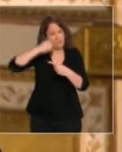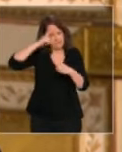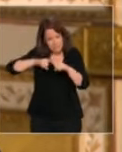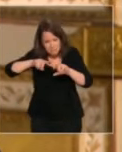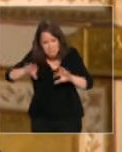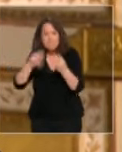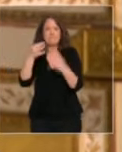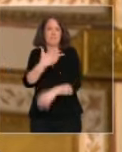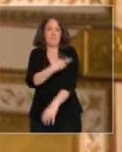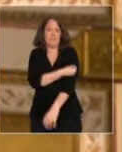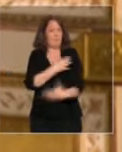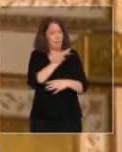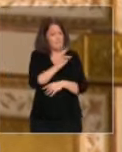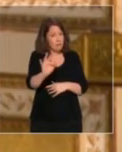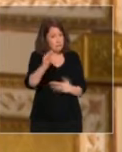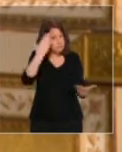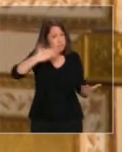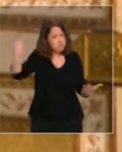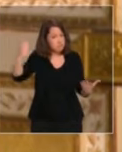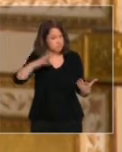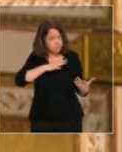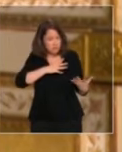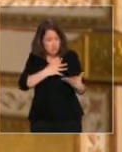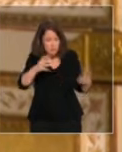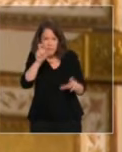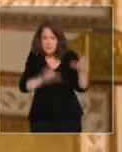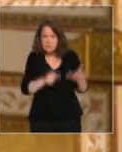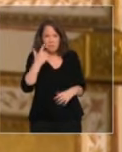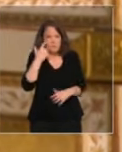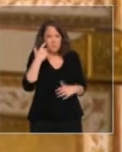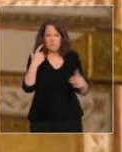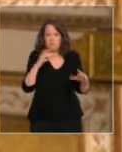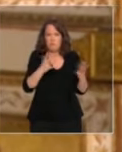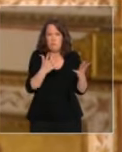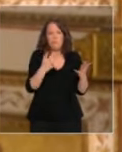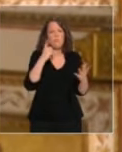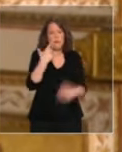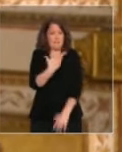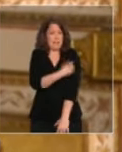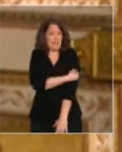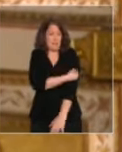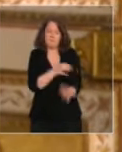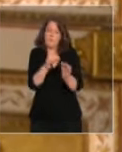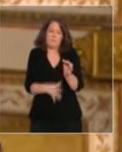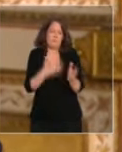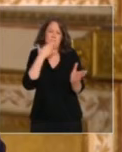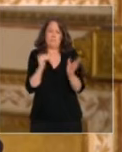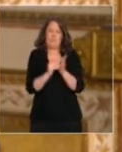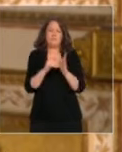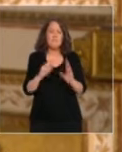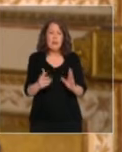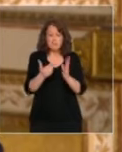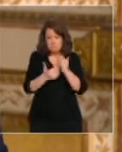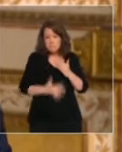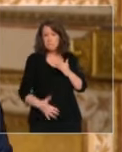ressources parce que c'est sans doute la solution la plus sûre, même s'il faudra plusieurs mois au moins pour la mettre